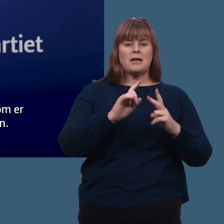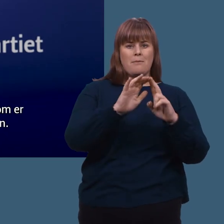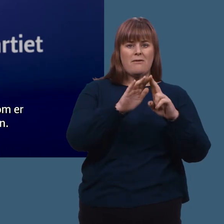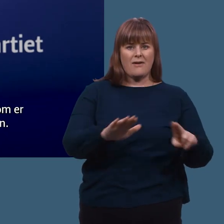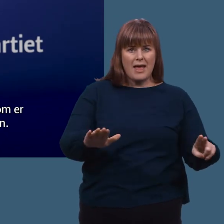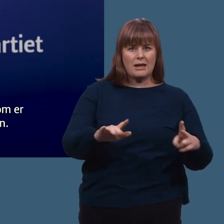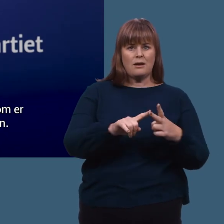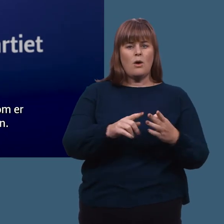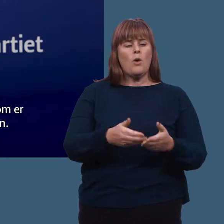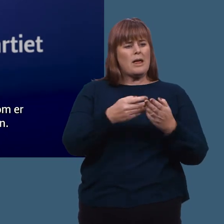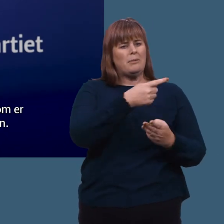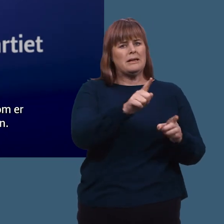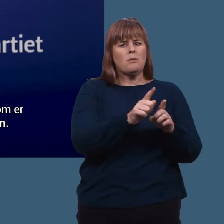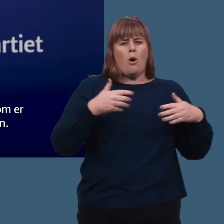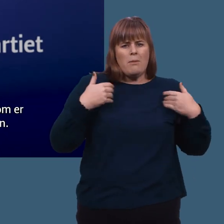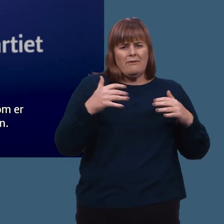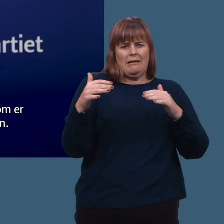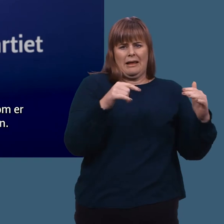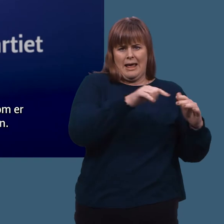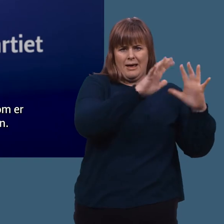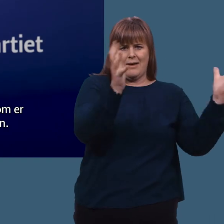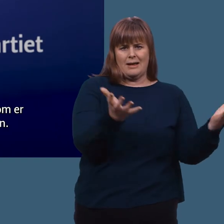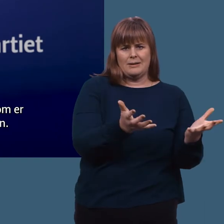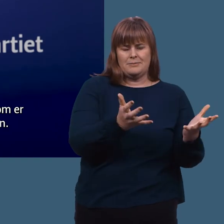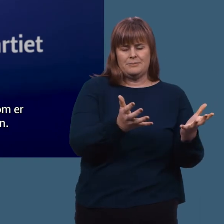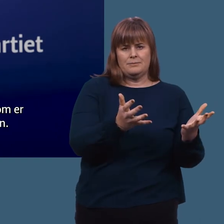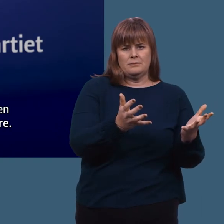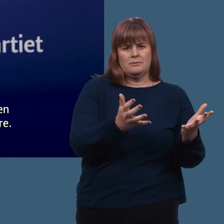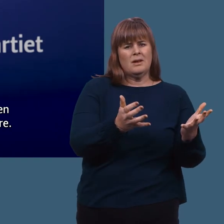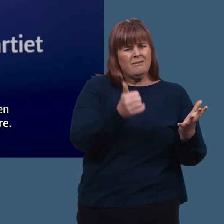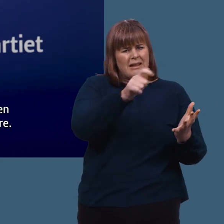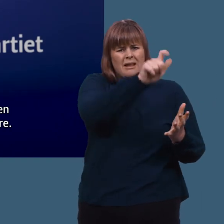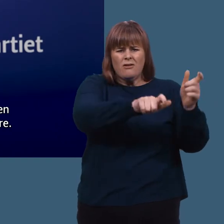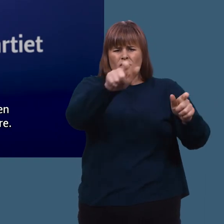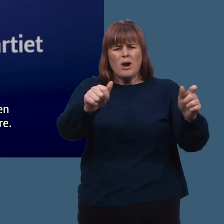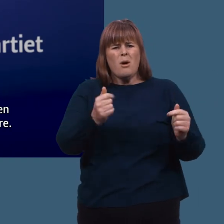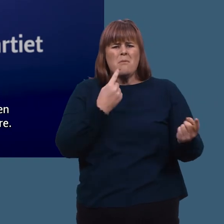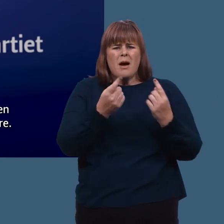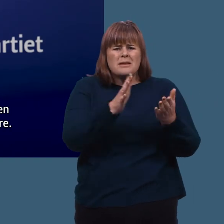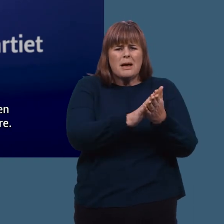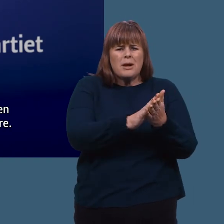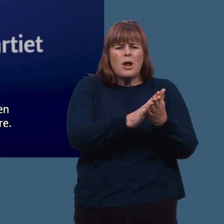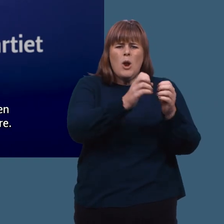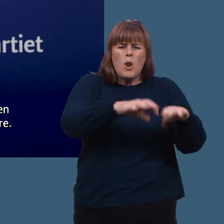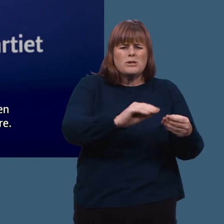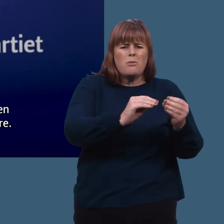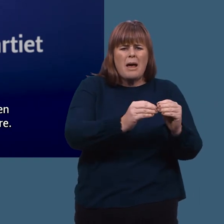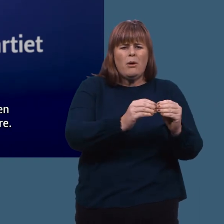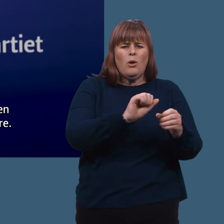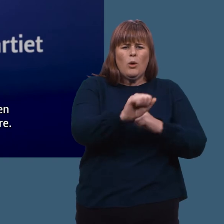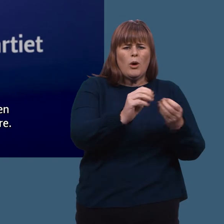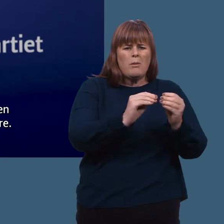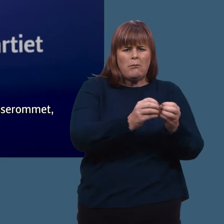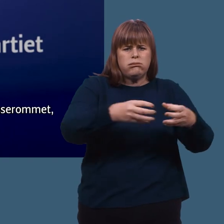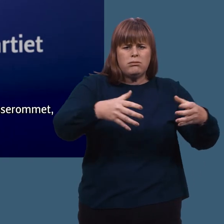fred og hjelpe alle de som er rammet av kriger i verden. Det er viktig at folk snakker sammen for å løse problem før de